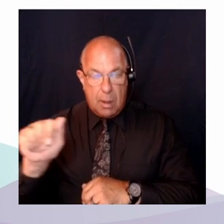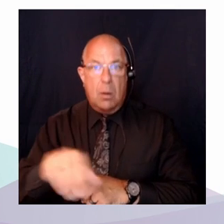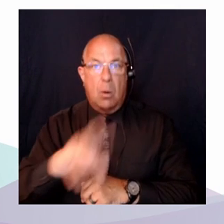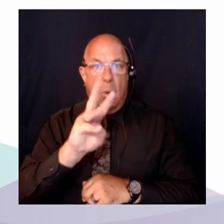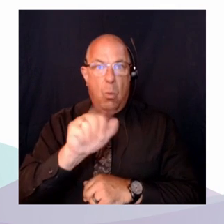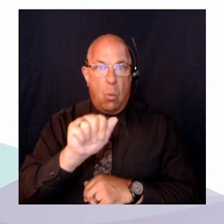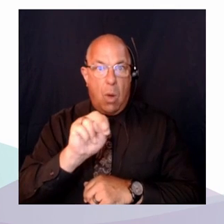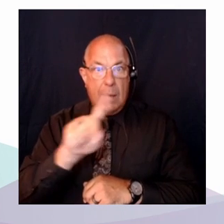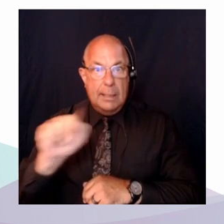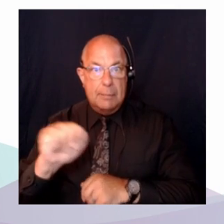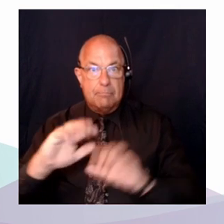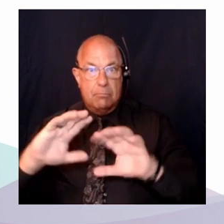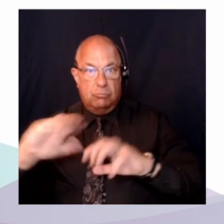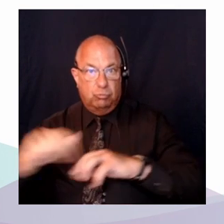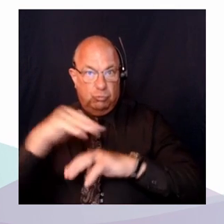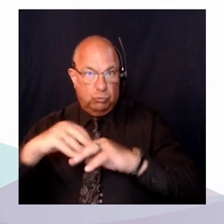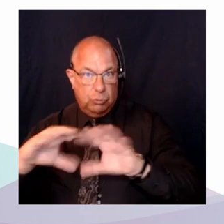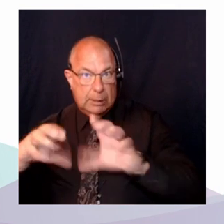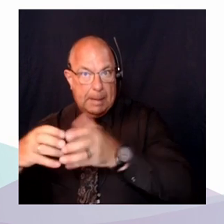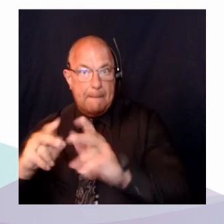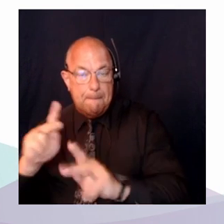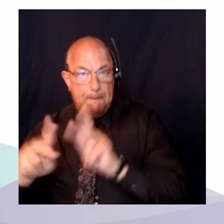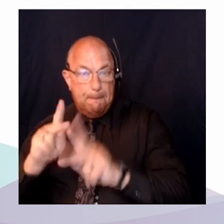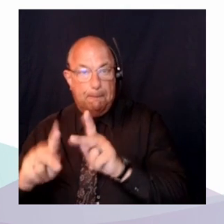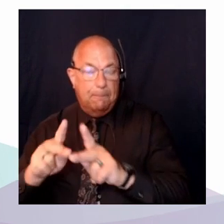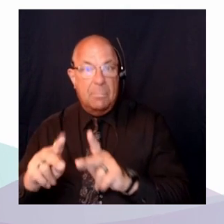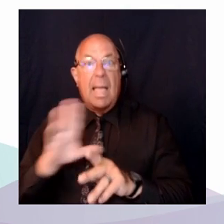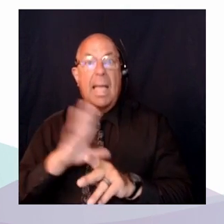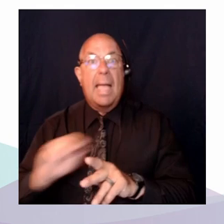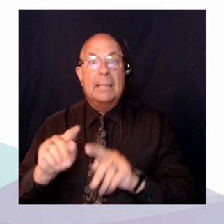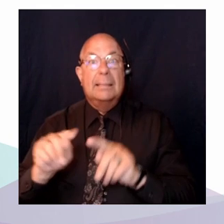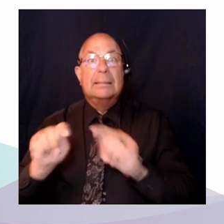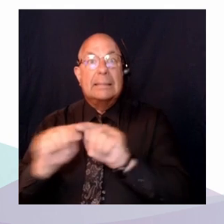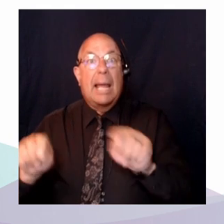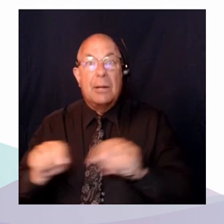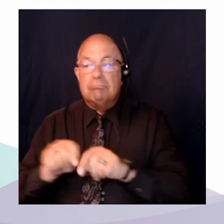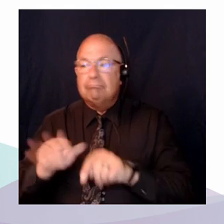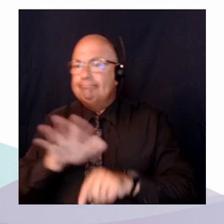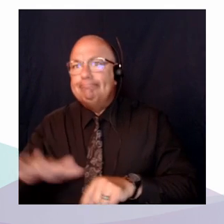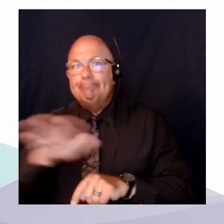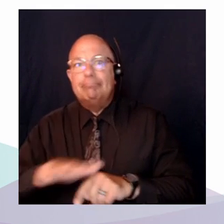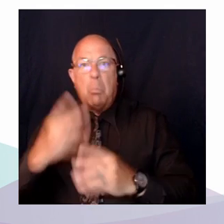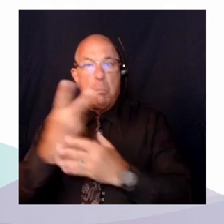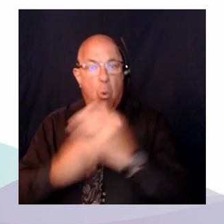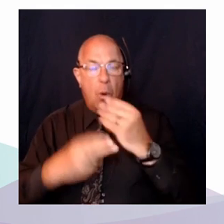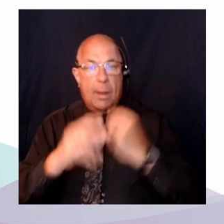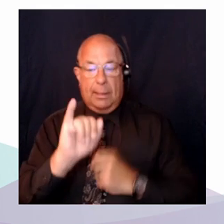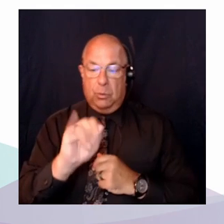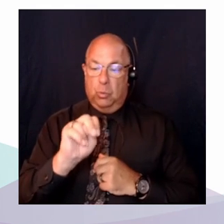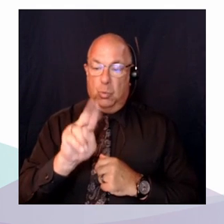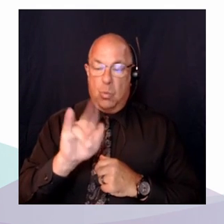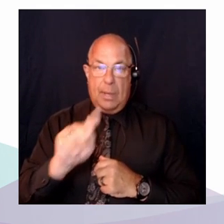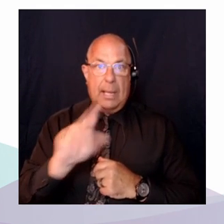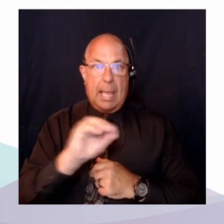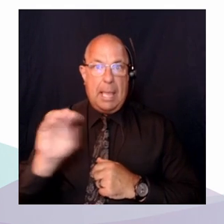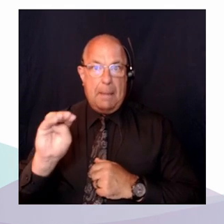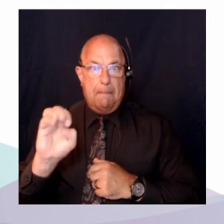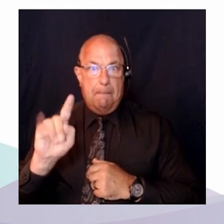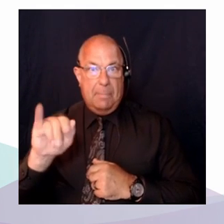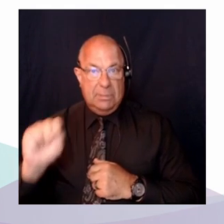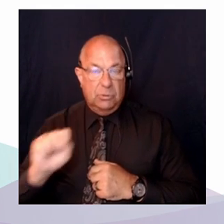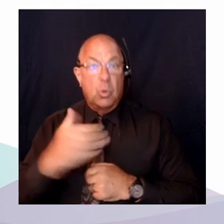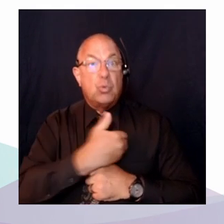plusieurs membres de Premières Nations, des Inuits et des Métis. Toronto fait partie du traité 13 avec les